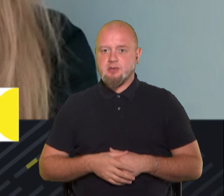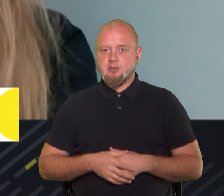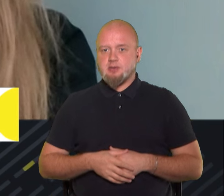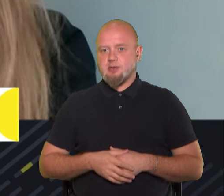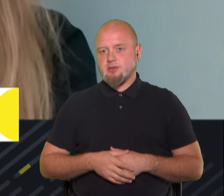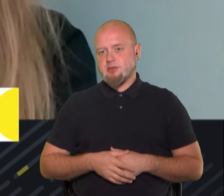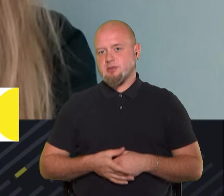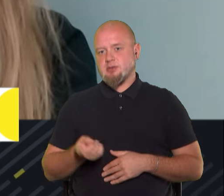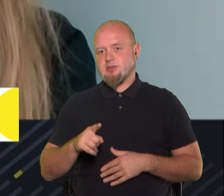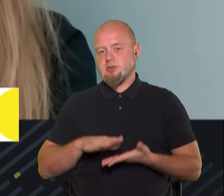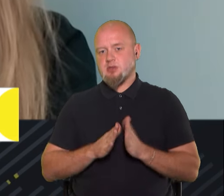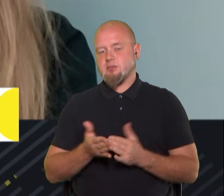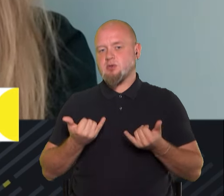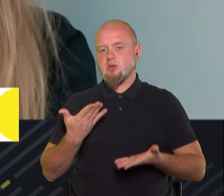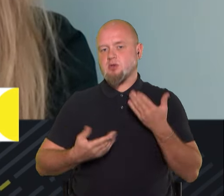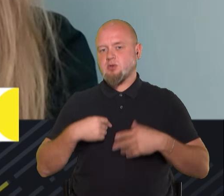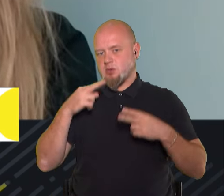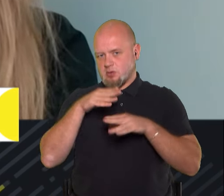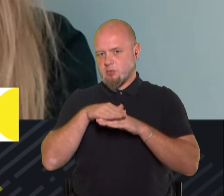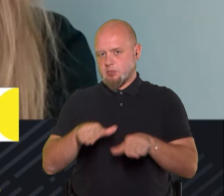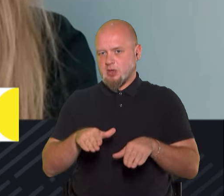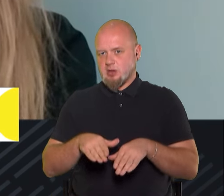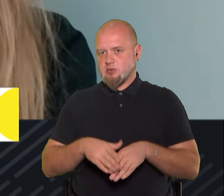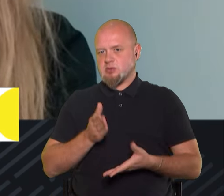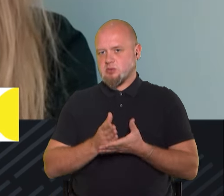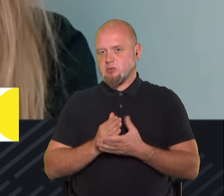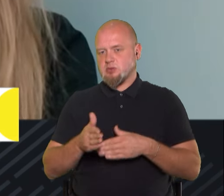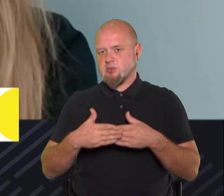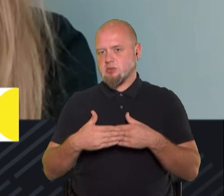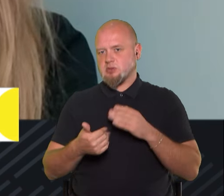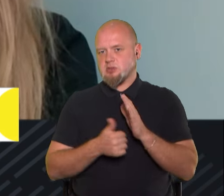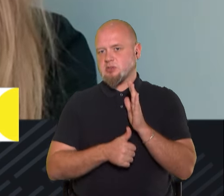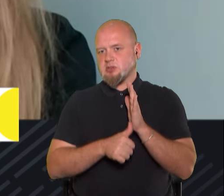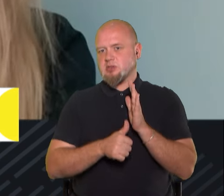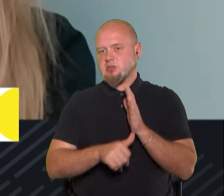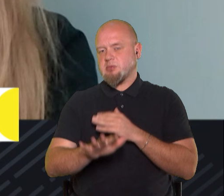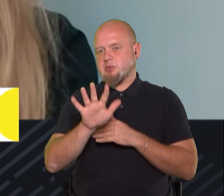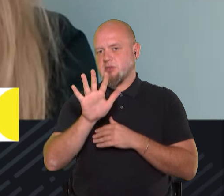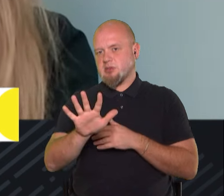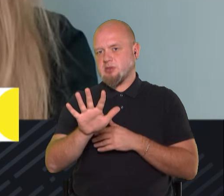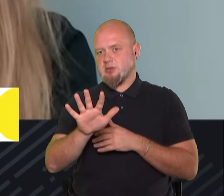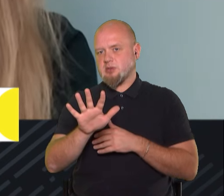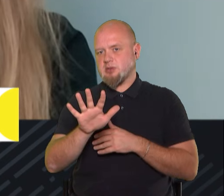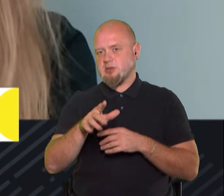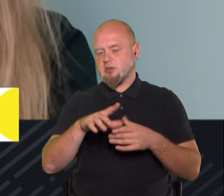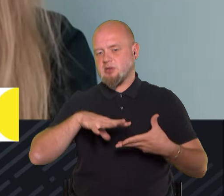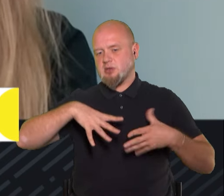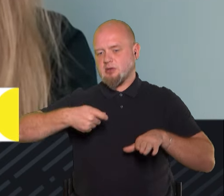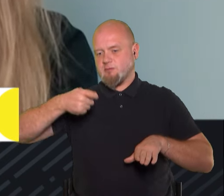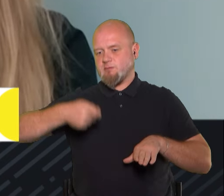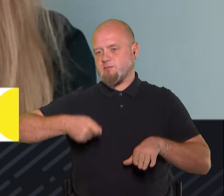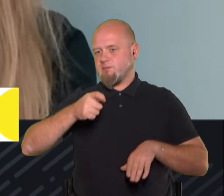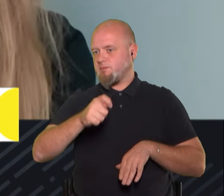Саме на сьогодні, якщо я не помиляюсь, існує близько 65 вироків,